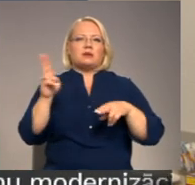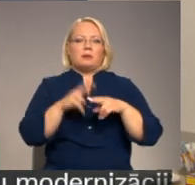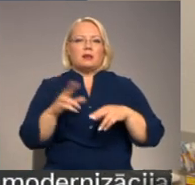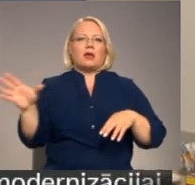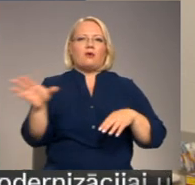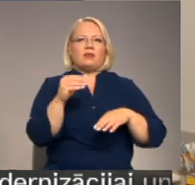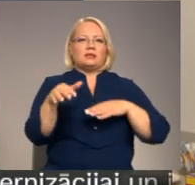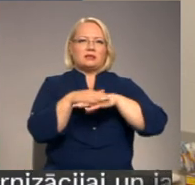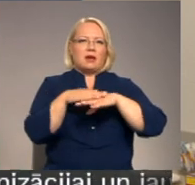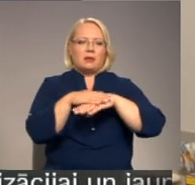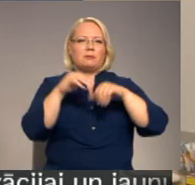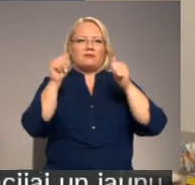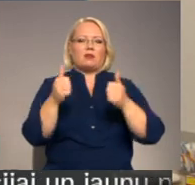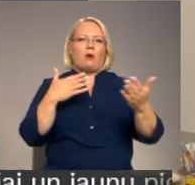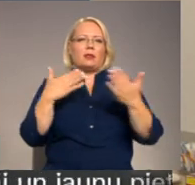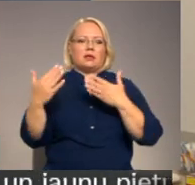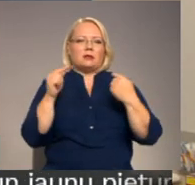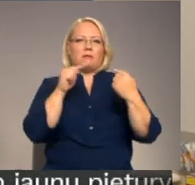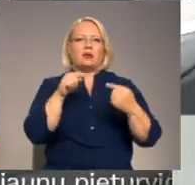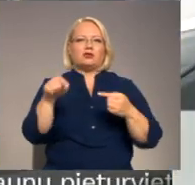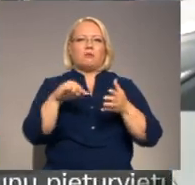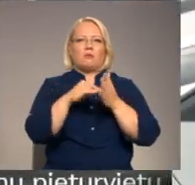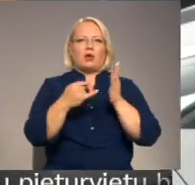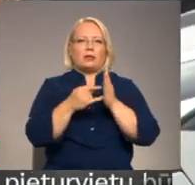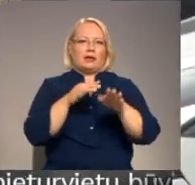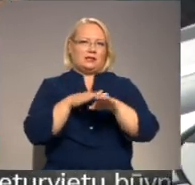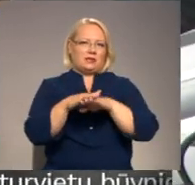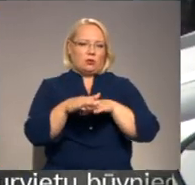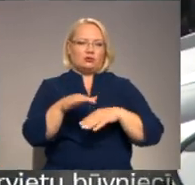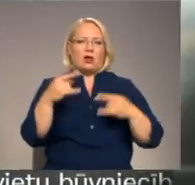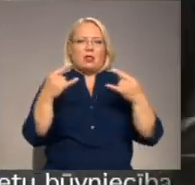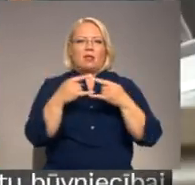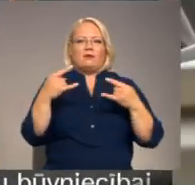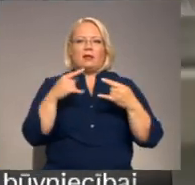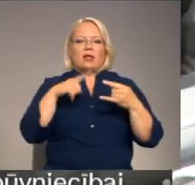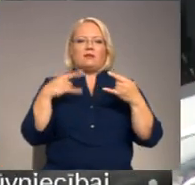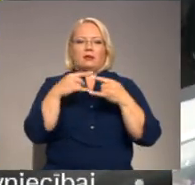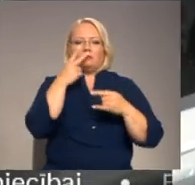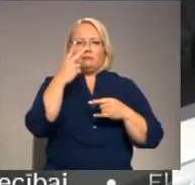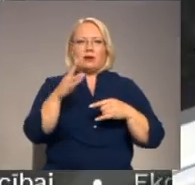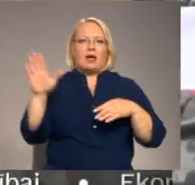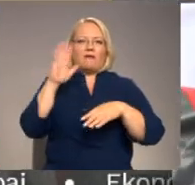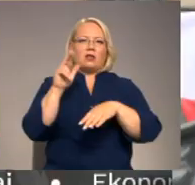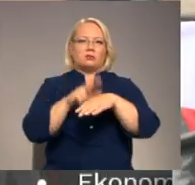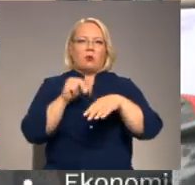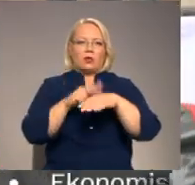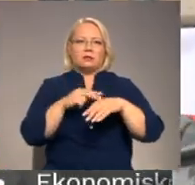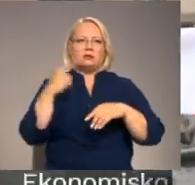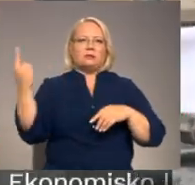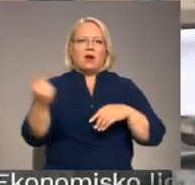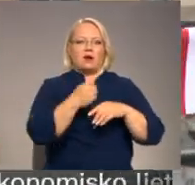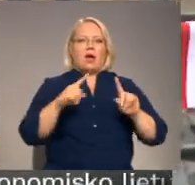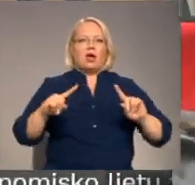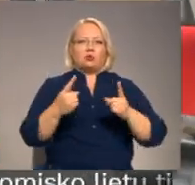sabiedrības noraidošu attieksmi pret šī projekta īstenošanu. Kā novēroja Latvijas televīziju, valsts policija Marsa parka aptārtnē uz brīdi